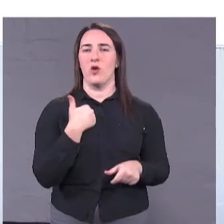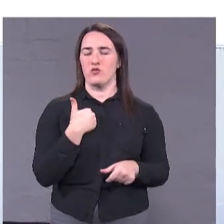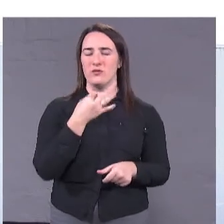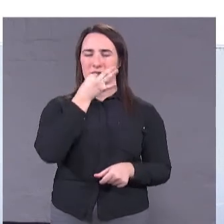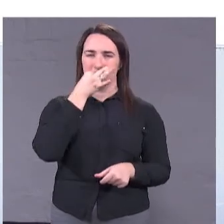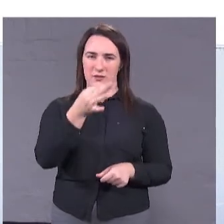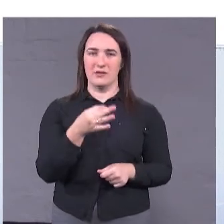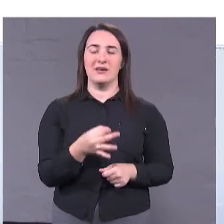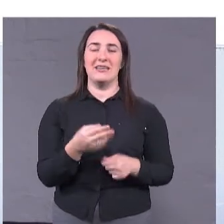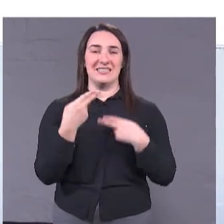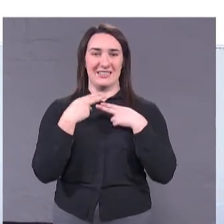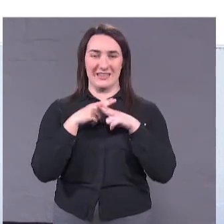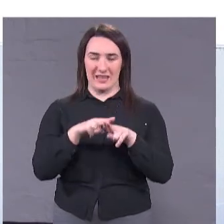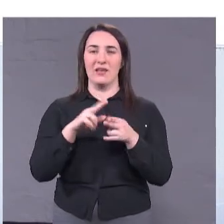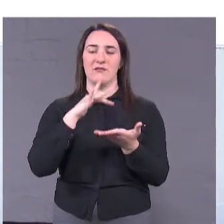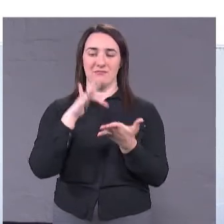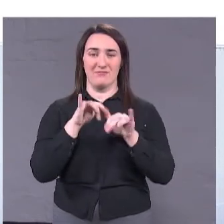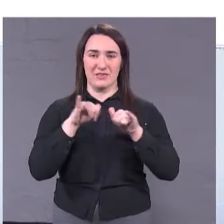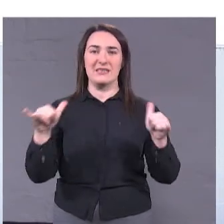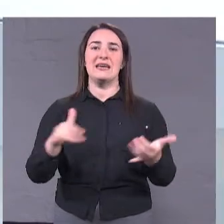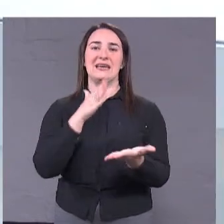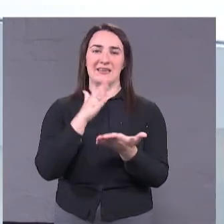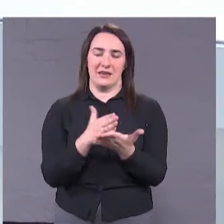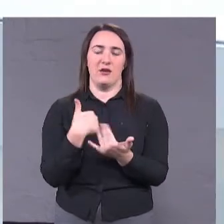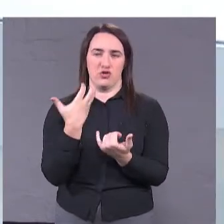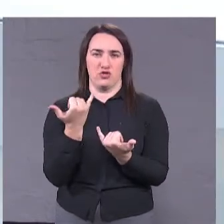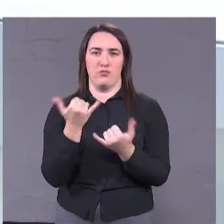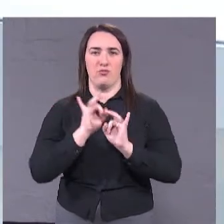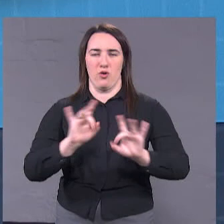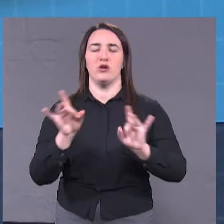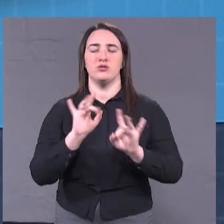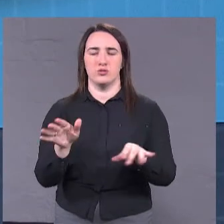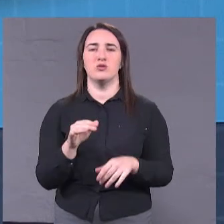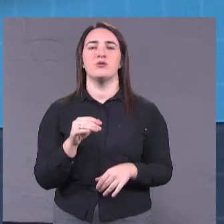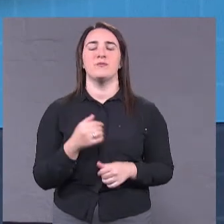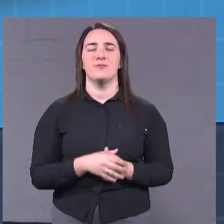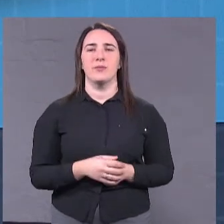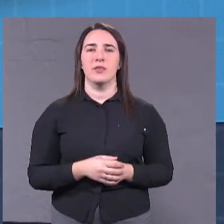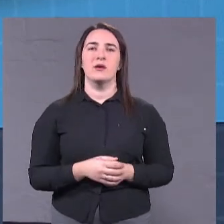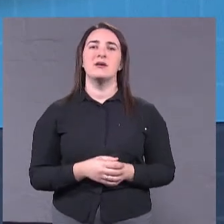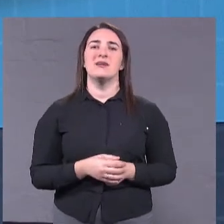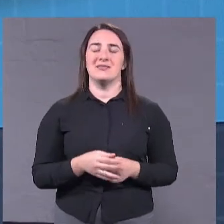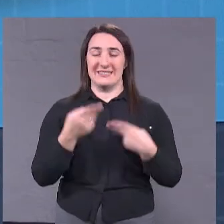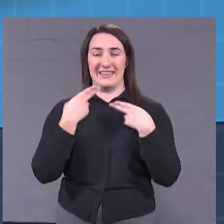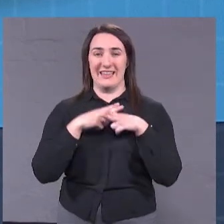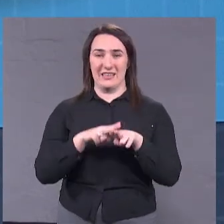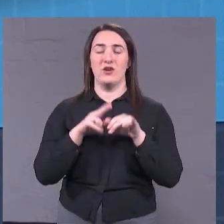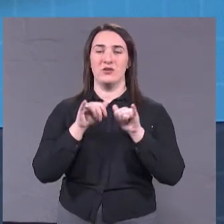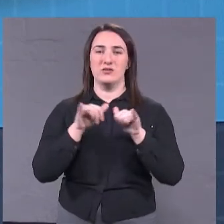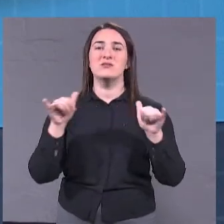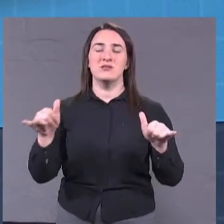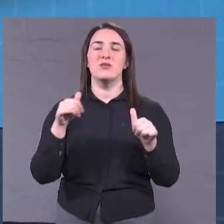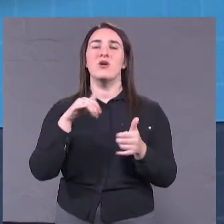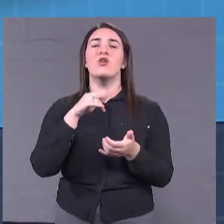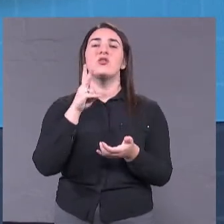стратегія розвиття є. Я зараз вам об'ясню, чому я до неї вернулся. Але стратегія розвиття города написана в 2013-м году.